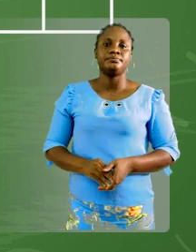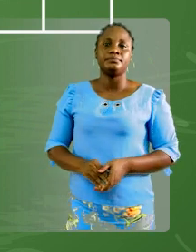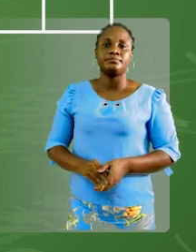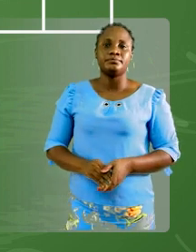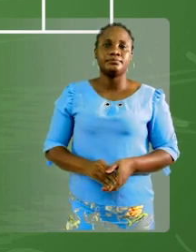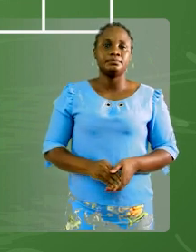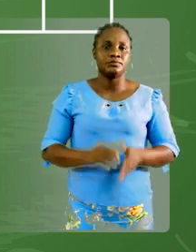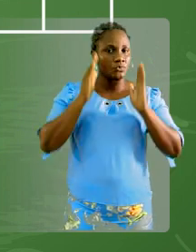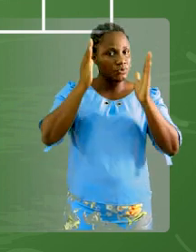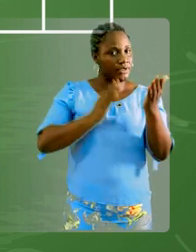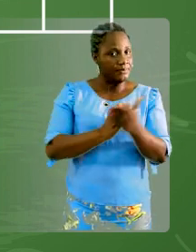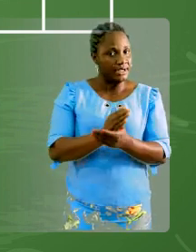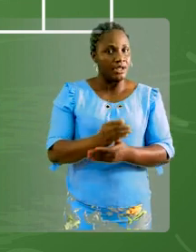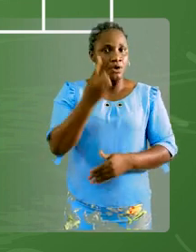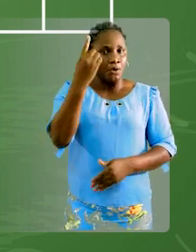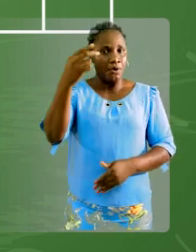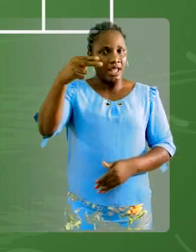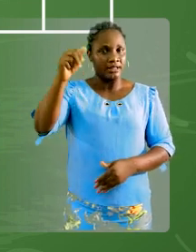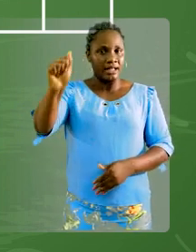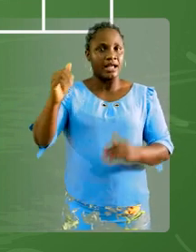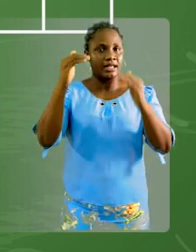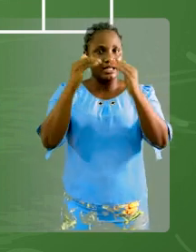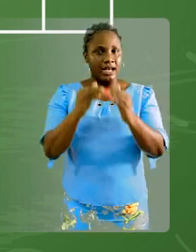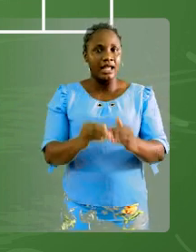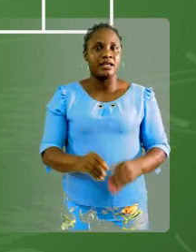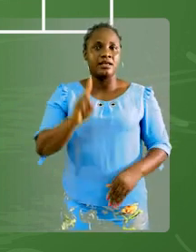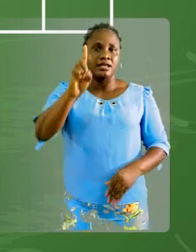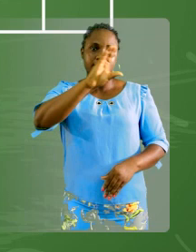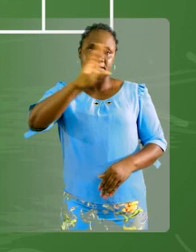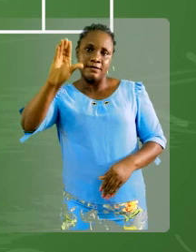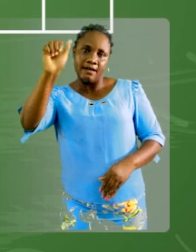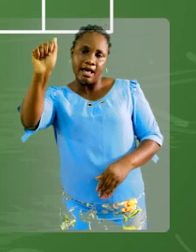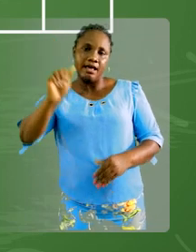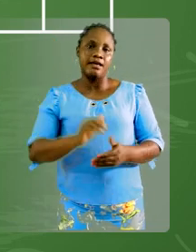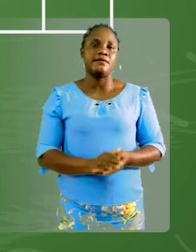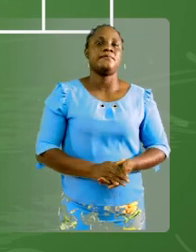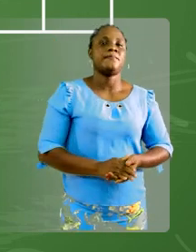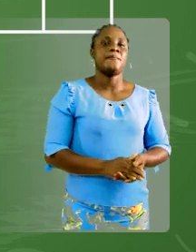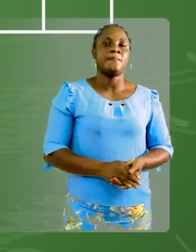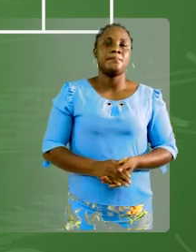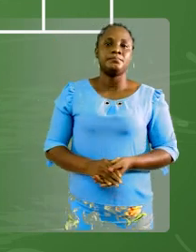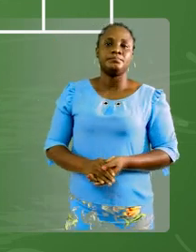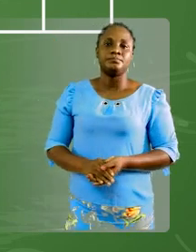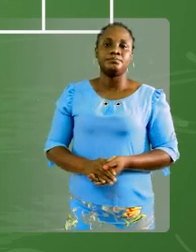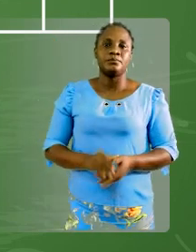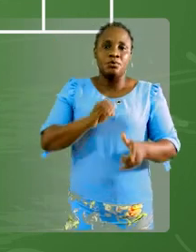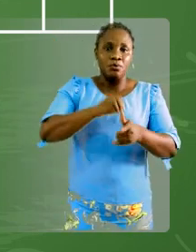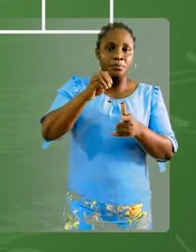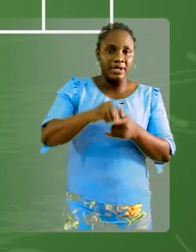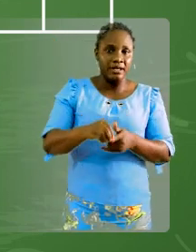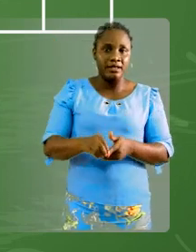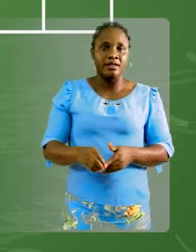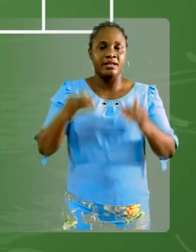Vous suivez bien ? Un hectare égale à cent-a. Ou bien